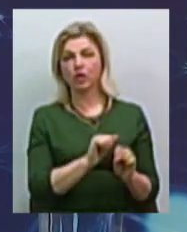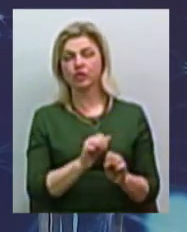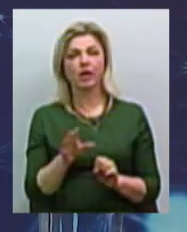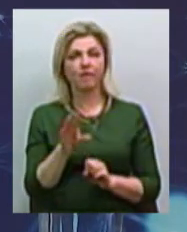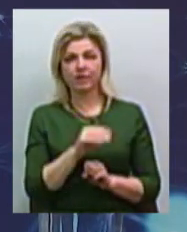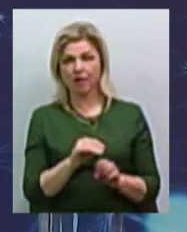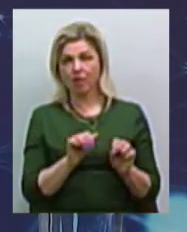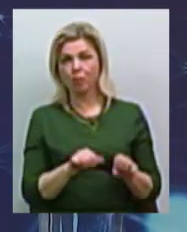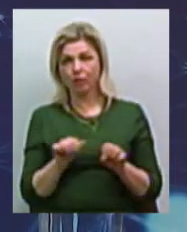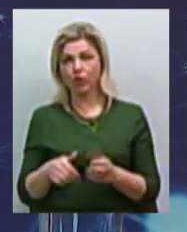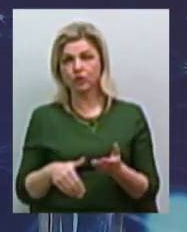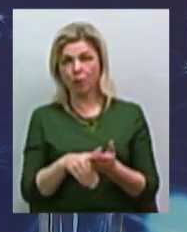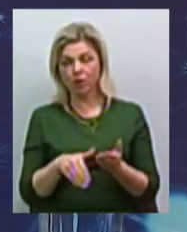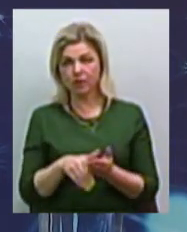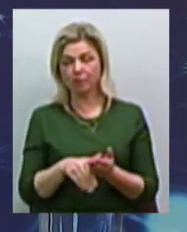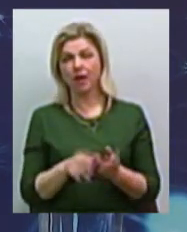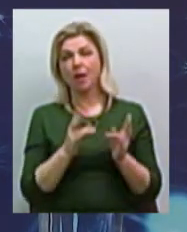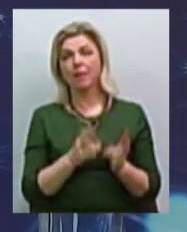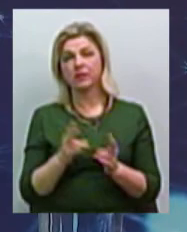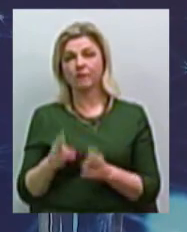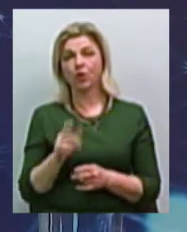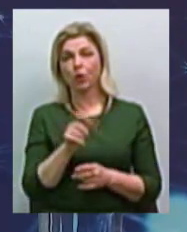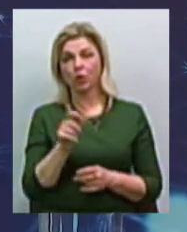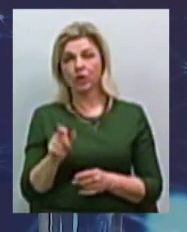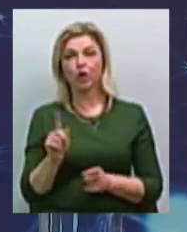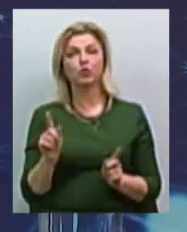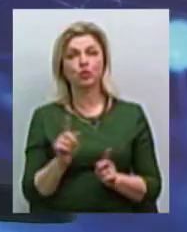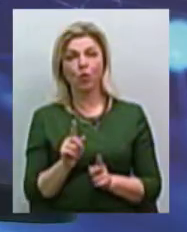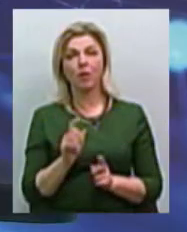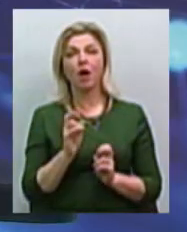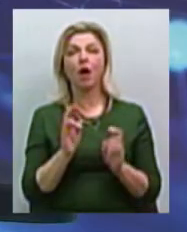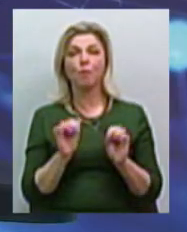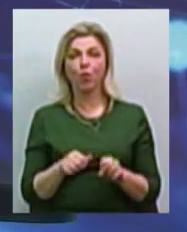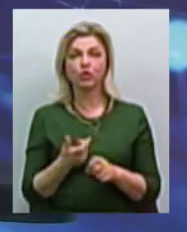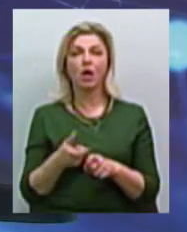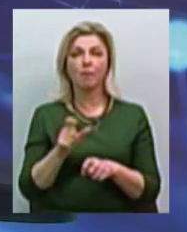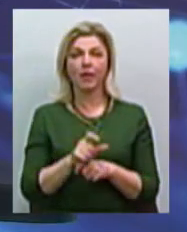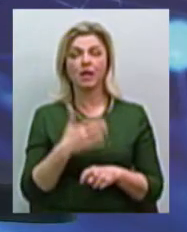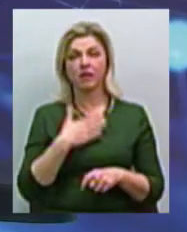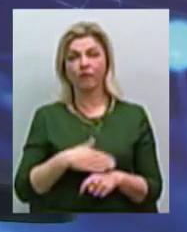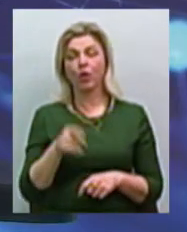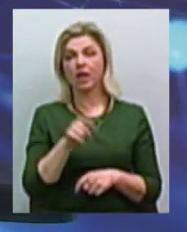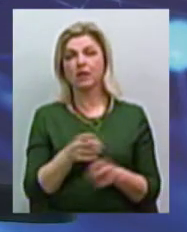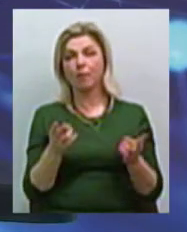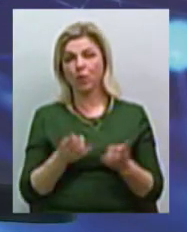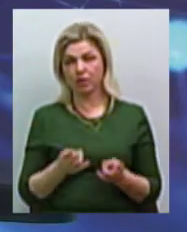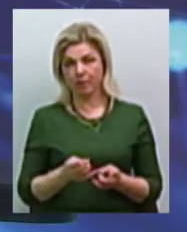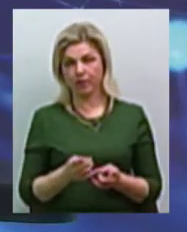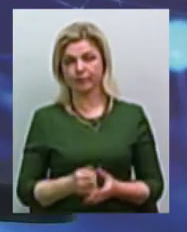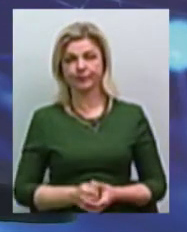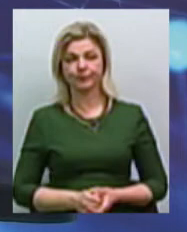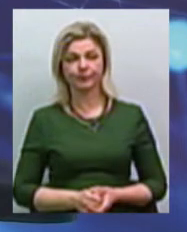способами осіб, які посаджали в нас на Чорнобильській катастрофі, того, щоб якомога більше задовольняти тих потреб, яких вони потребують.